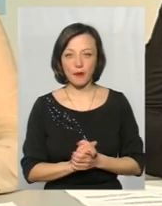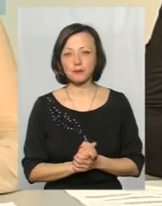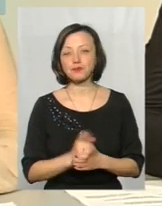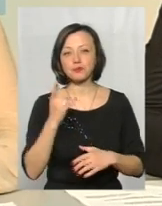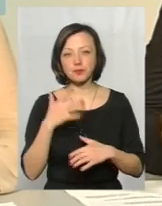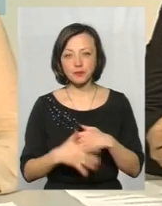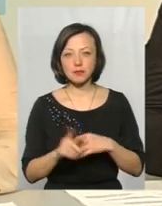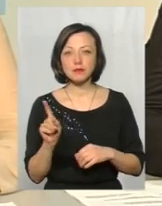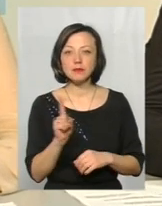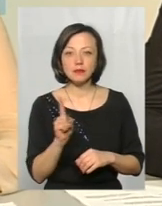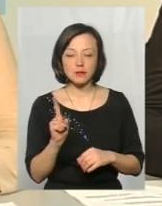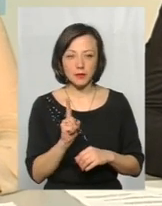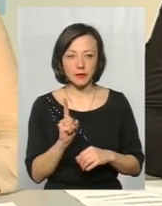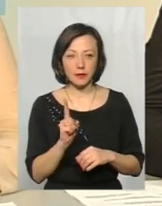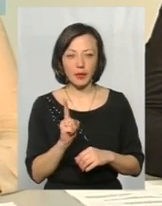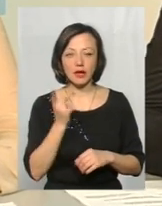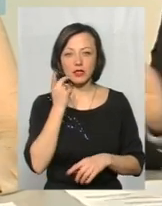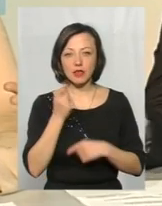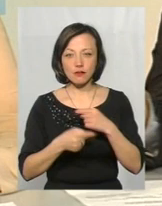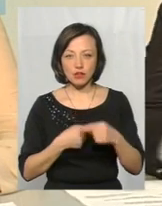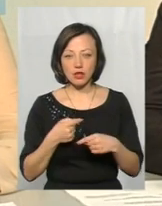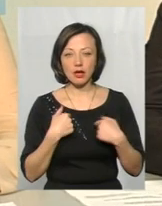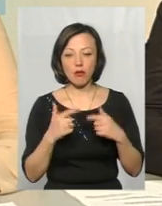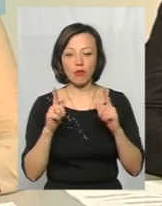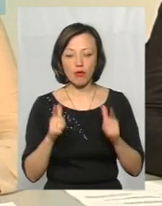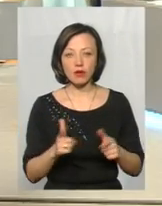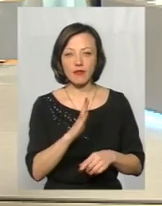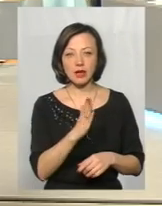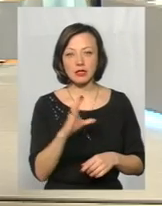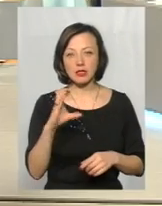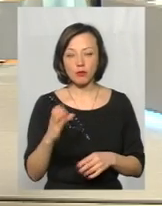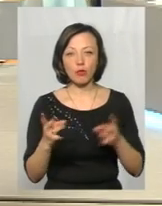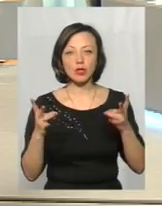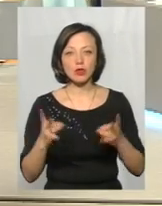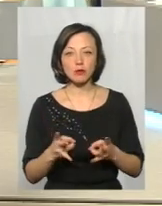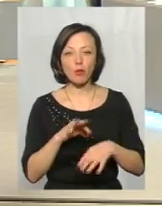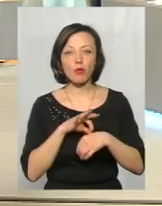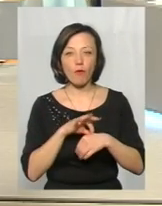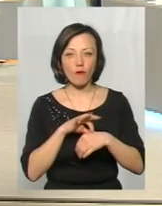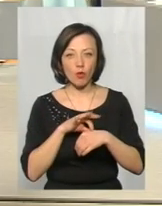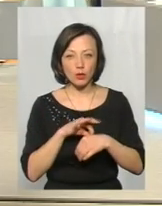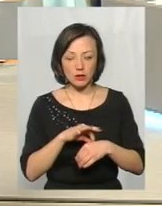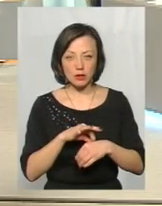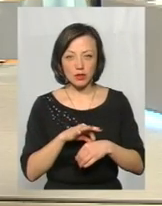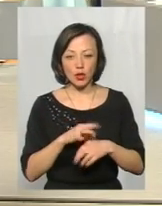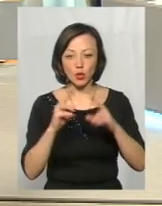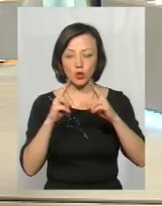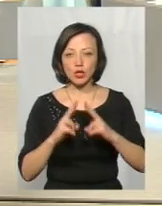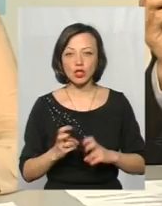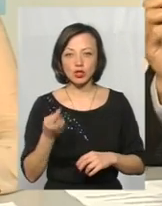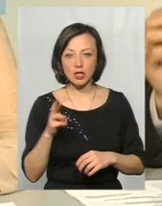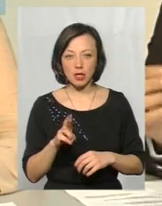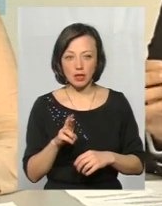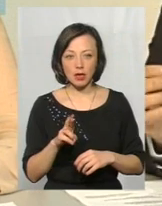Ну, зрозуміло, що завжди, я погоджуюся з Валентиною Сергійовною, потрібно проводити дослідження,